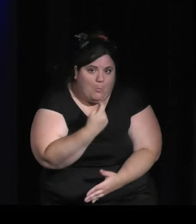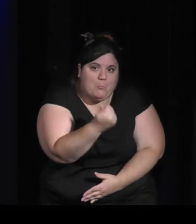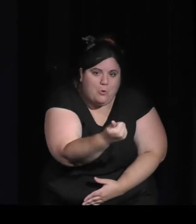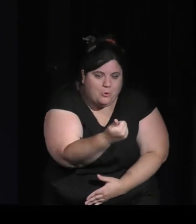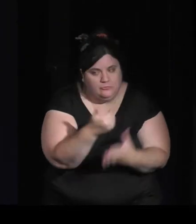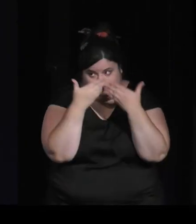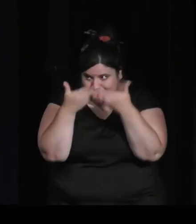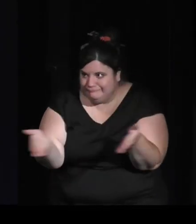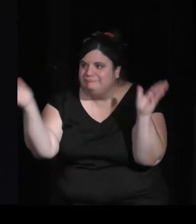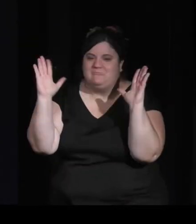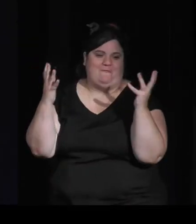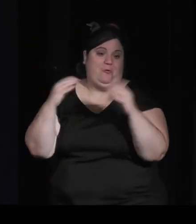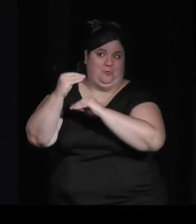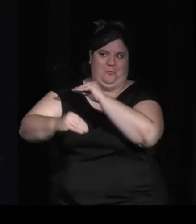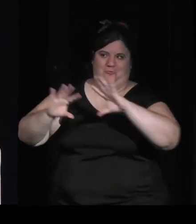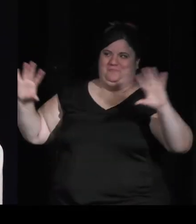jeu vidéo. exactement.